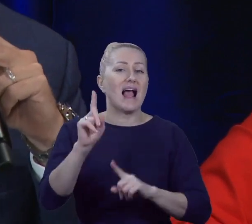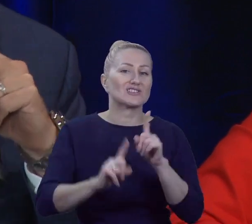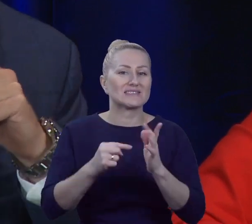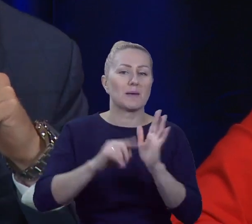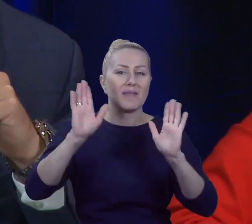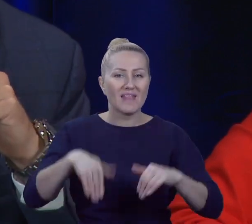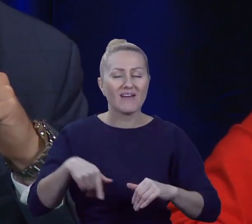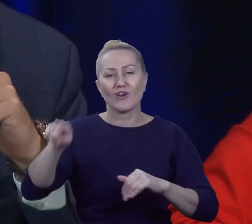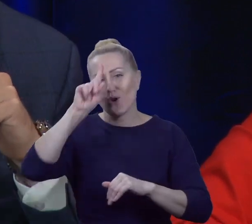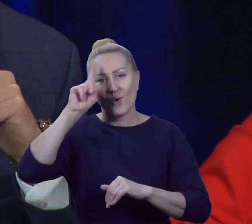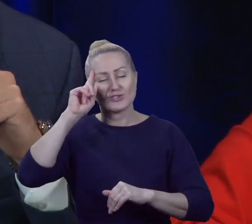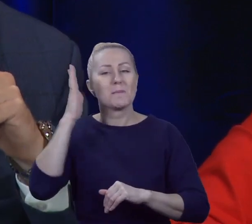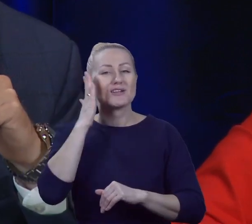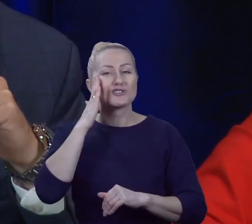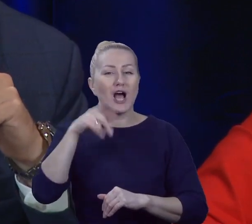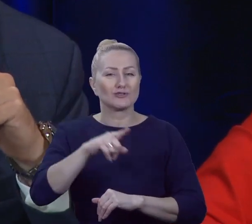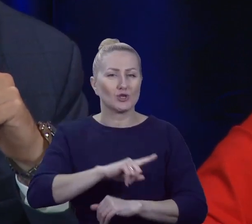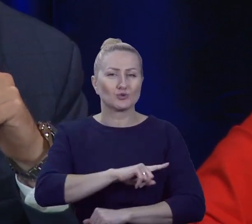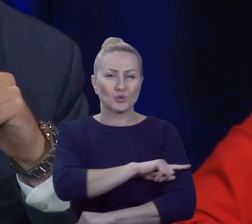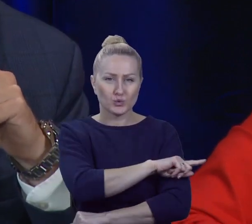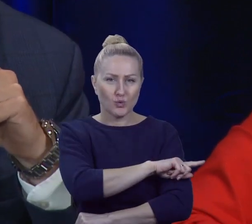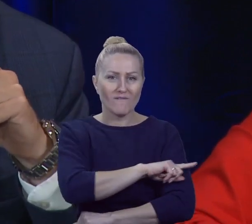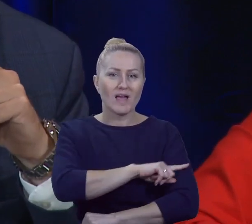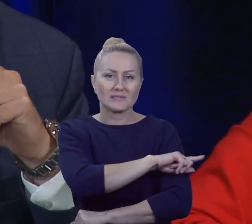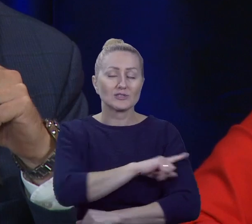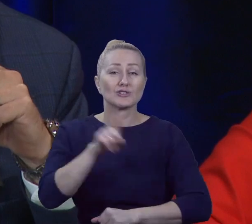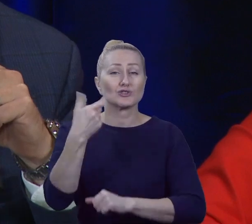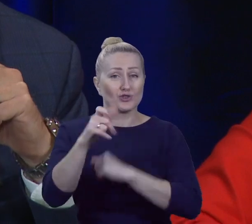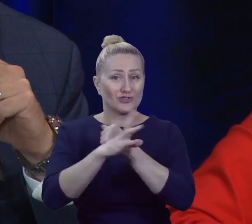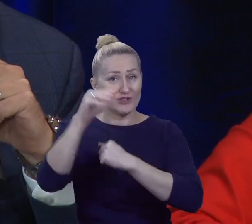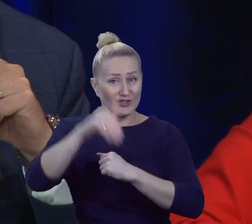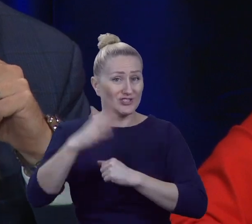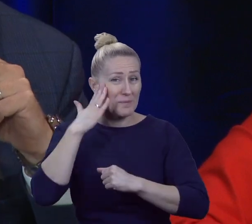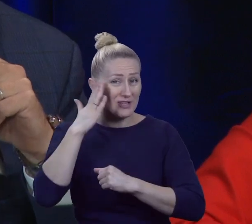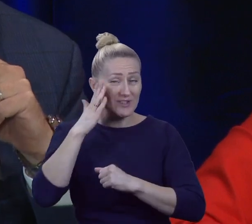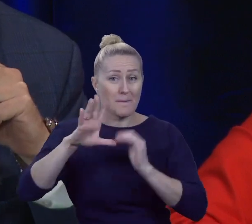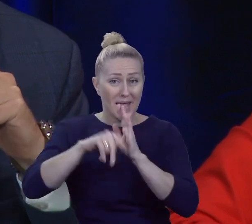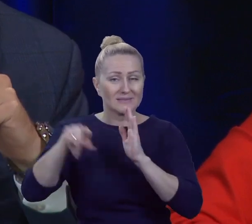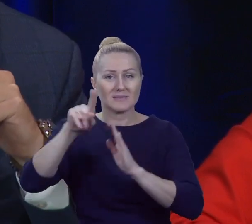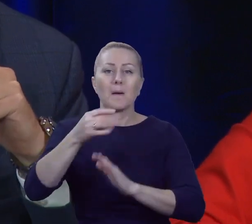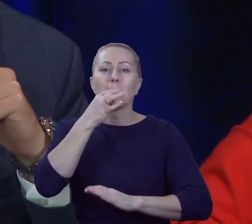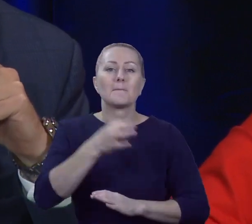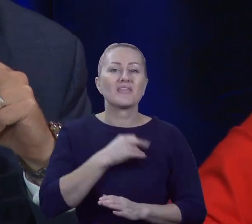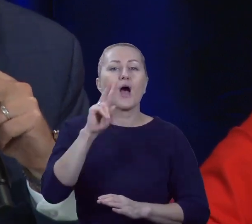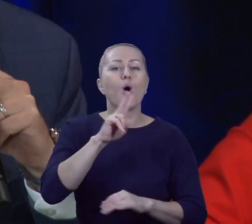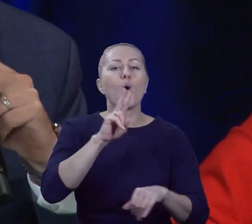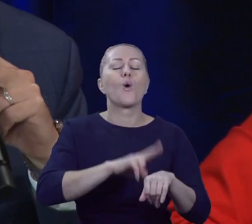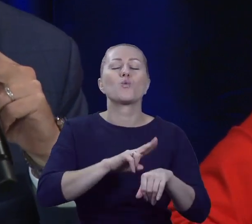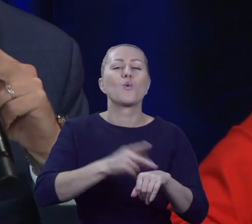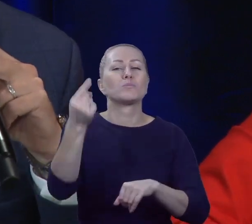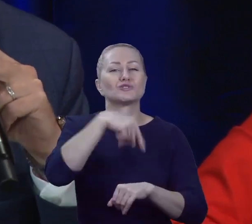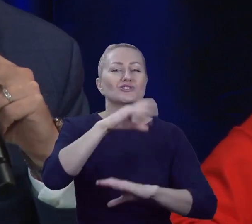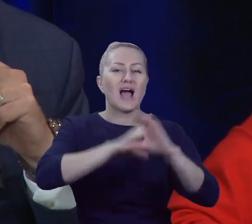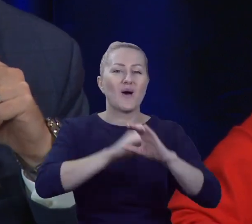mieszkaniec Sosnowca, jeszcze raz podkreślam 190 tysiącznego miasta, pisze do mnie, pytając się, o której przyjedzie autobus na jakiś przystanek.